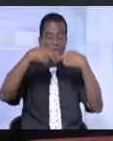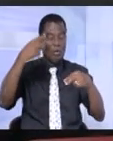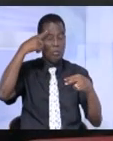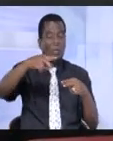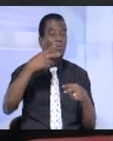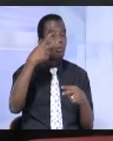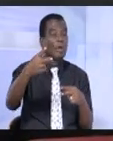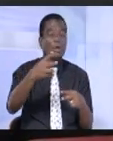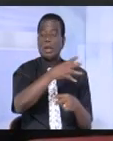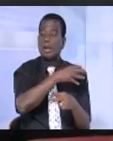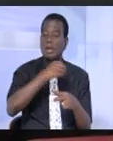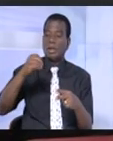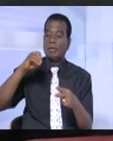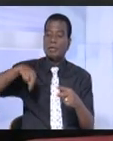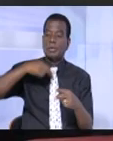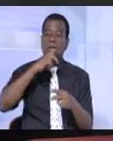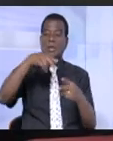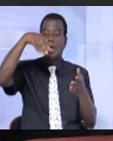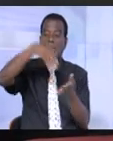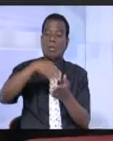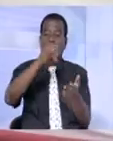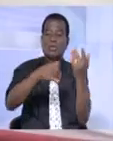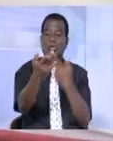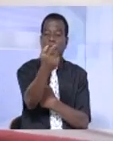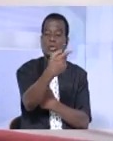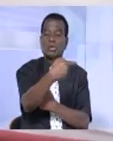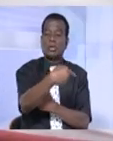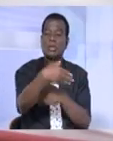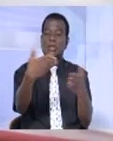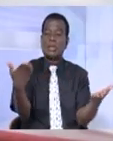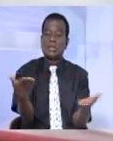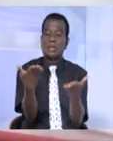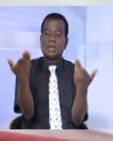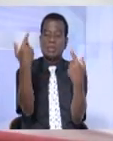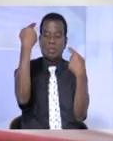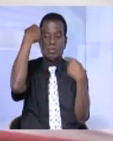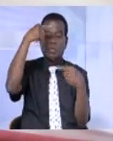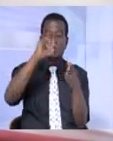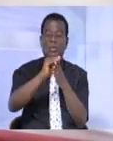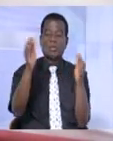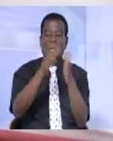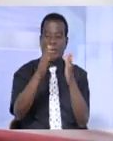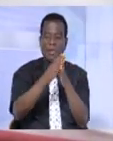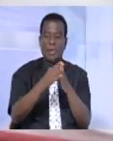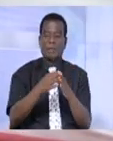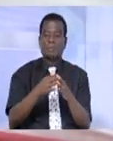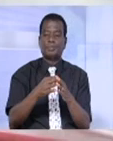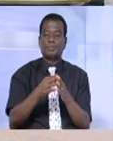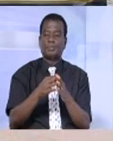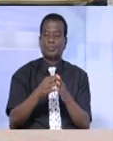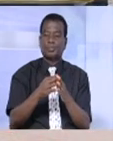qui ont abouti avec succès à la neutralisation rapide des terroristes et la sécurisation de nos populations.